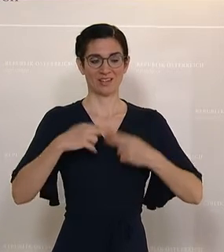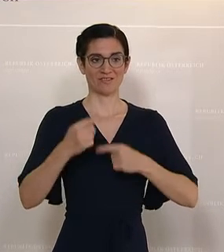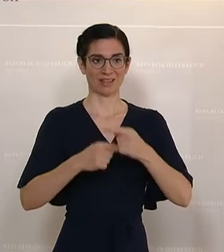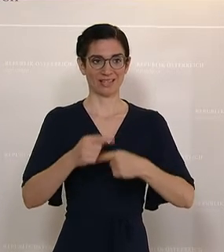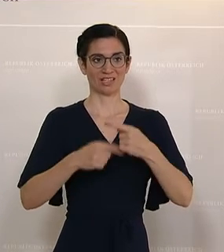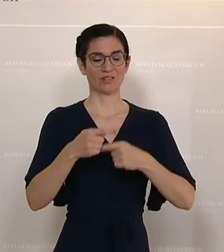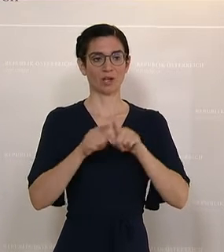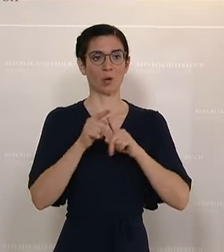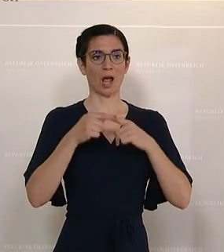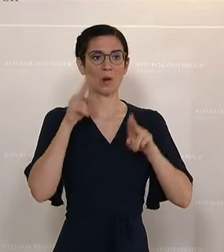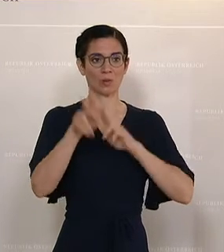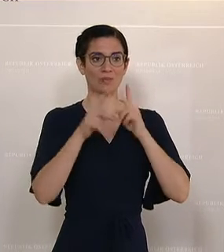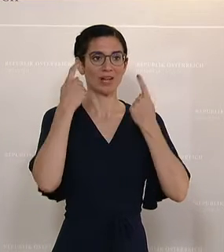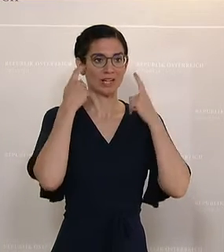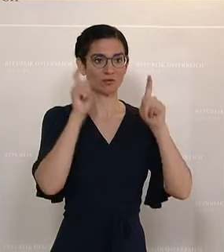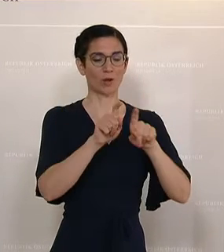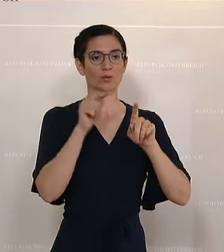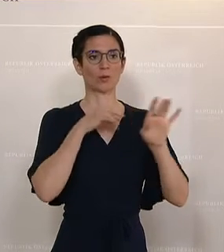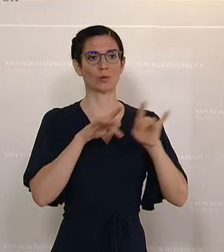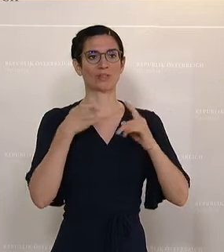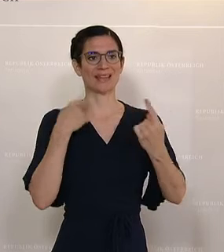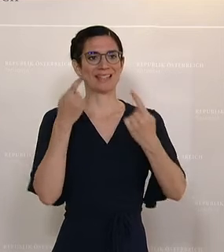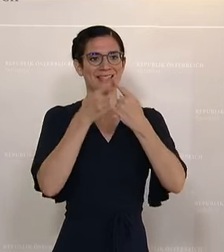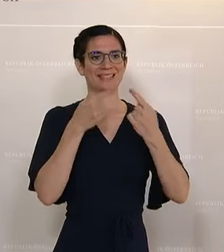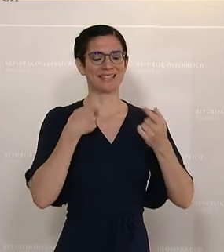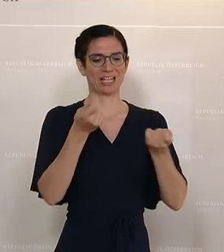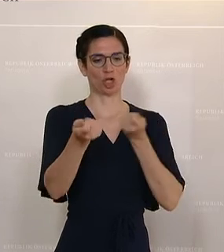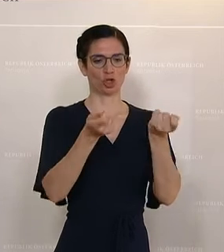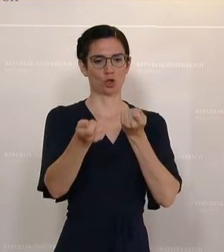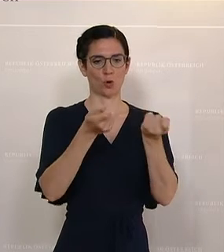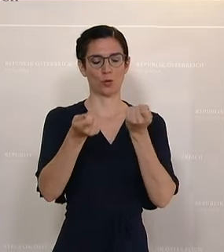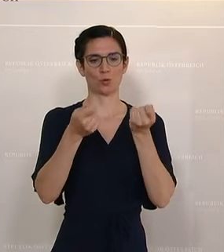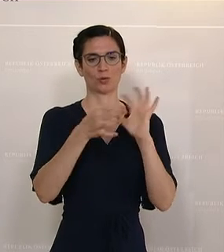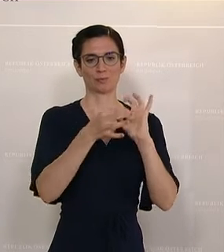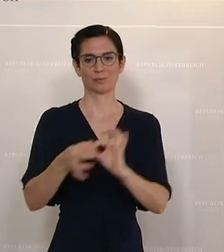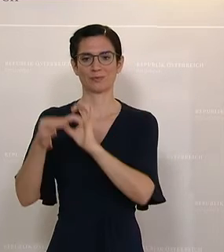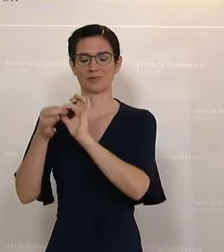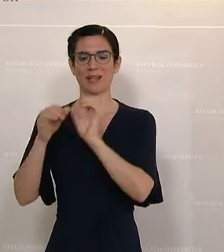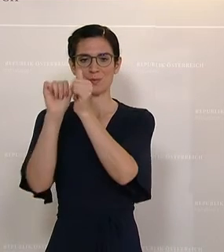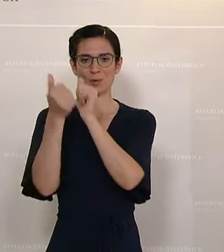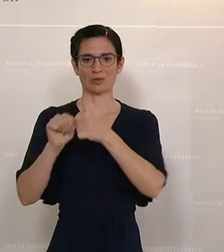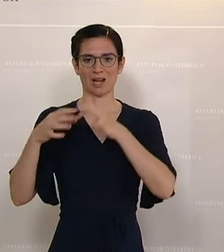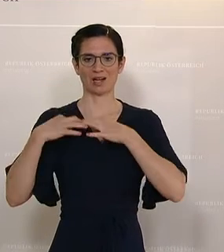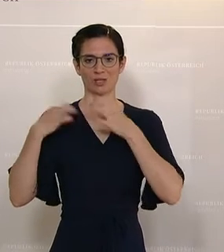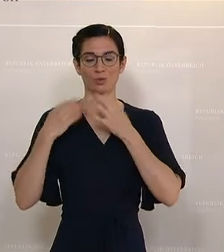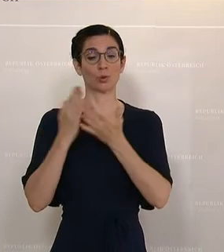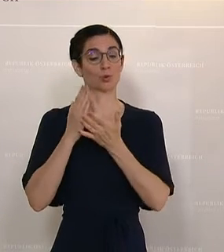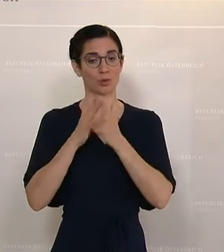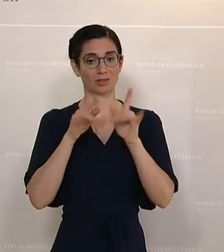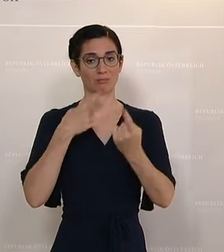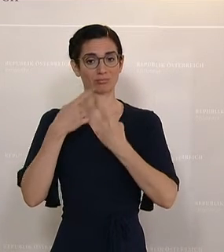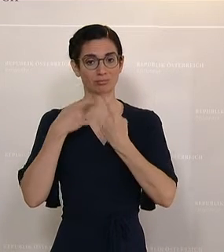Pflegevorsorge wird eine Zielsteuerung sein, entlang des Modells in der Gesundheit. Auch da wurden Vorgespräche mit Ländern,